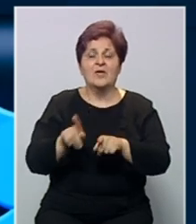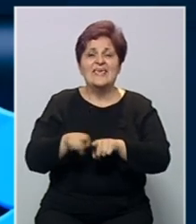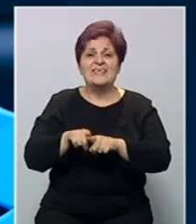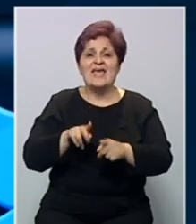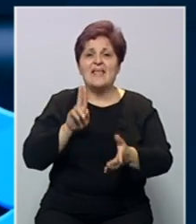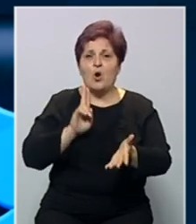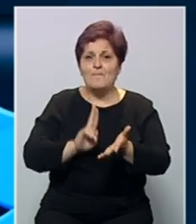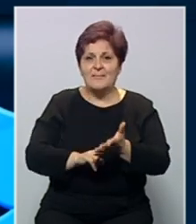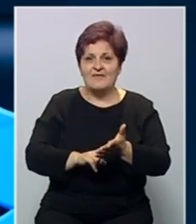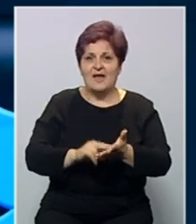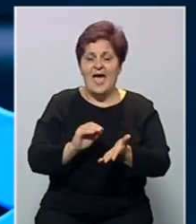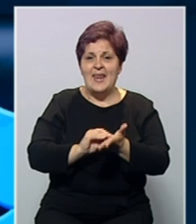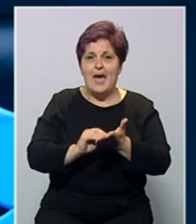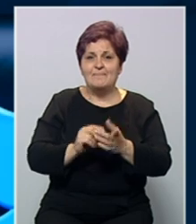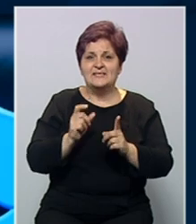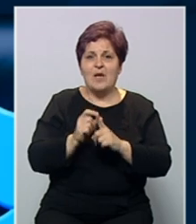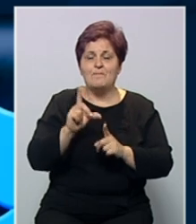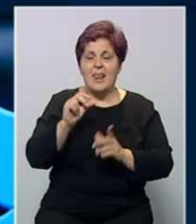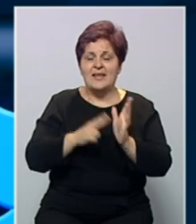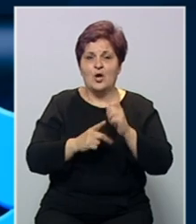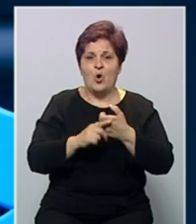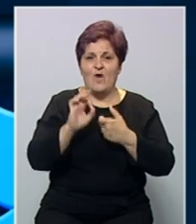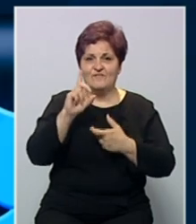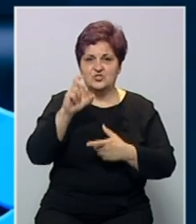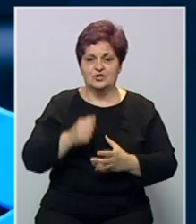budu jednakopravna, napisao je Plenković.